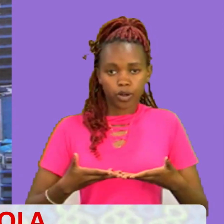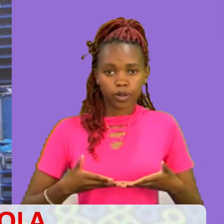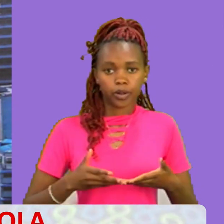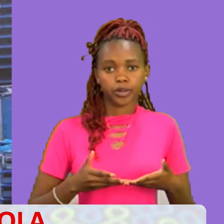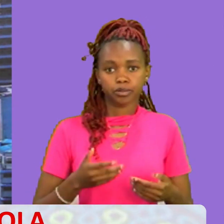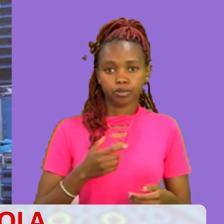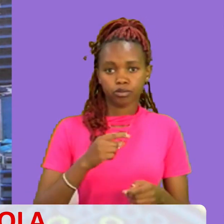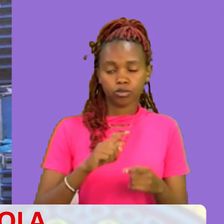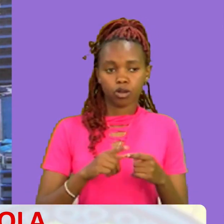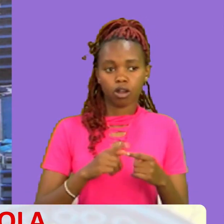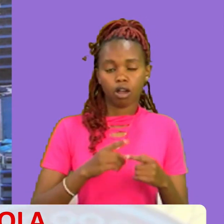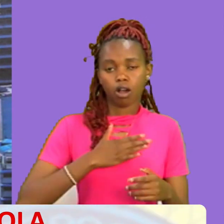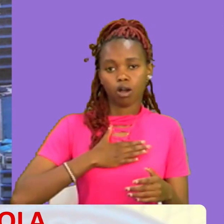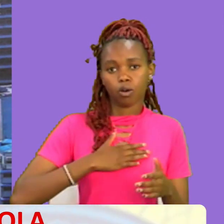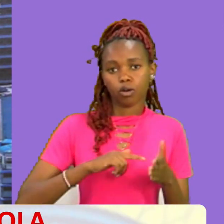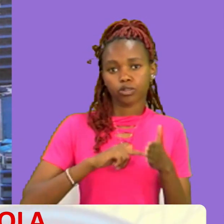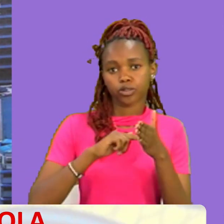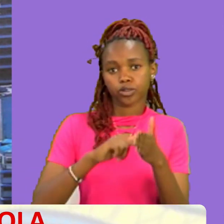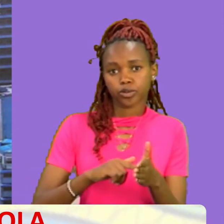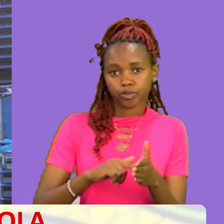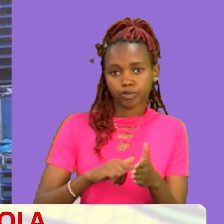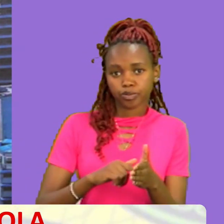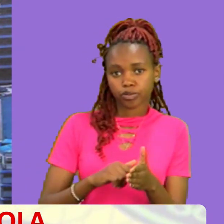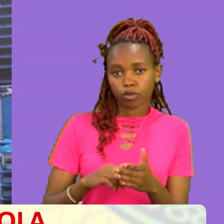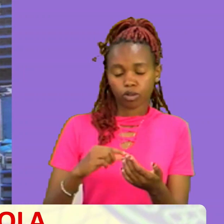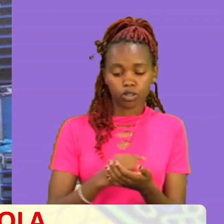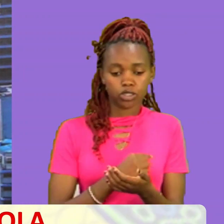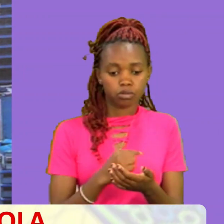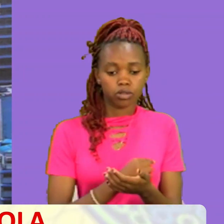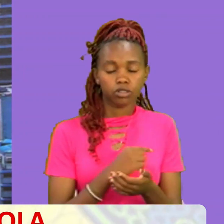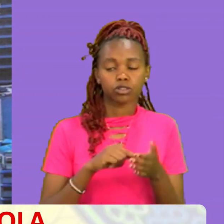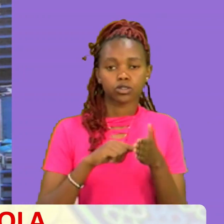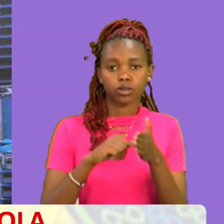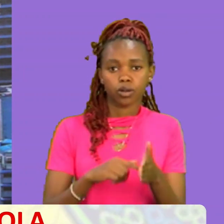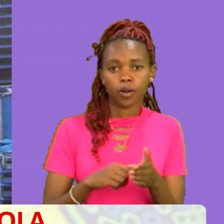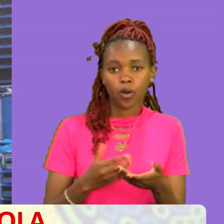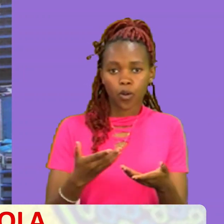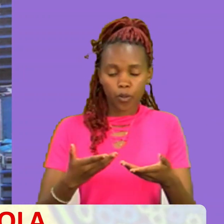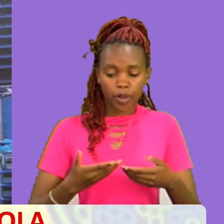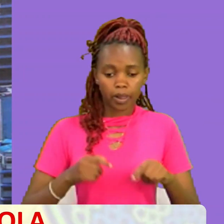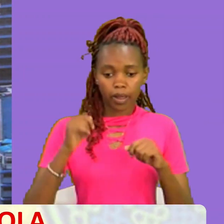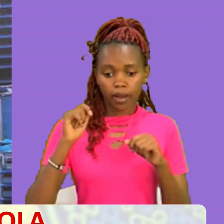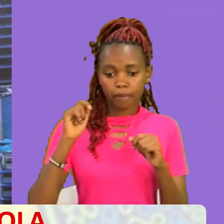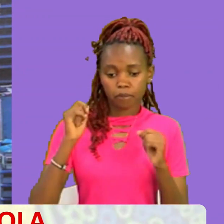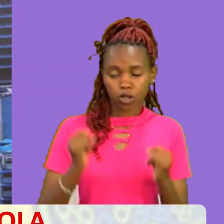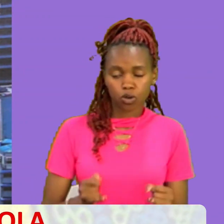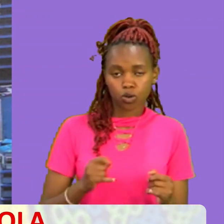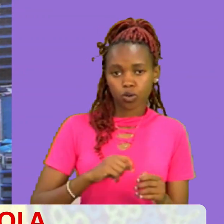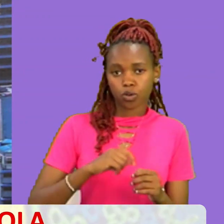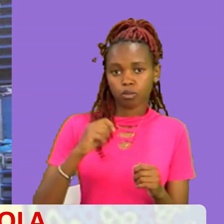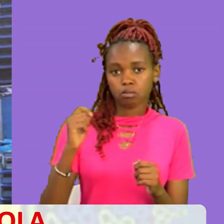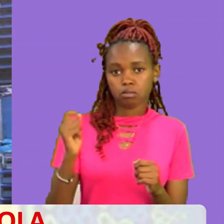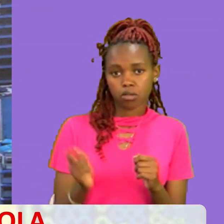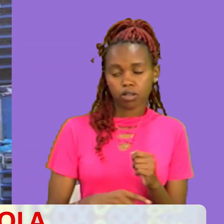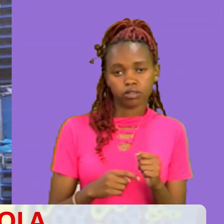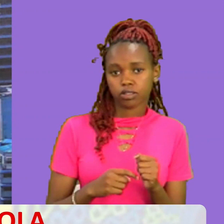Ghost Space Anjola Show Karibu sana na pia, karibu pia katika mwezi mpia wa December Mwezi